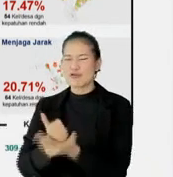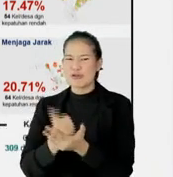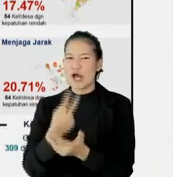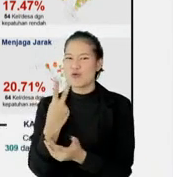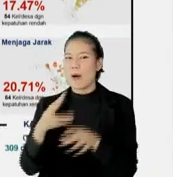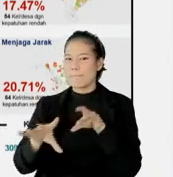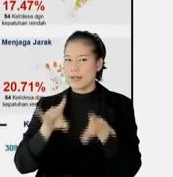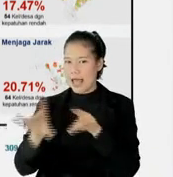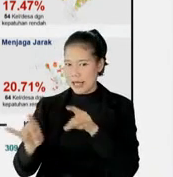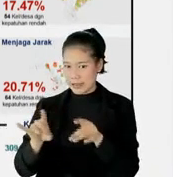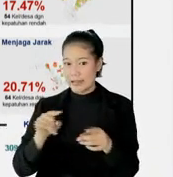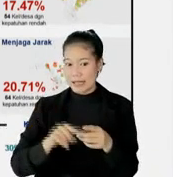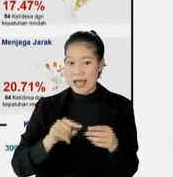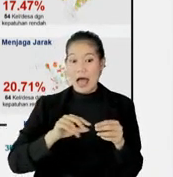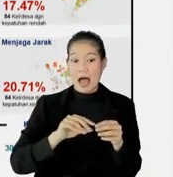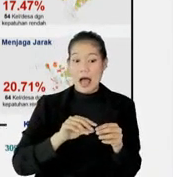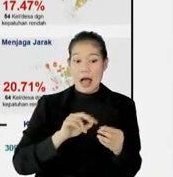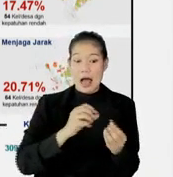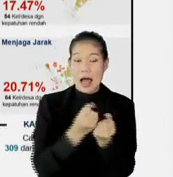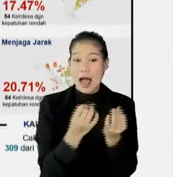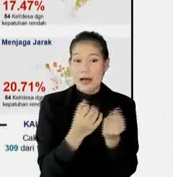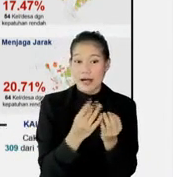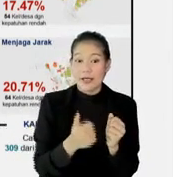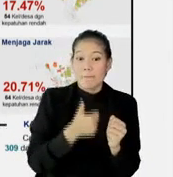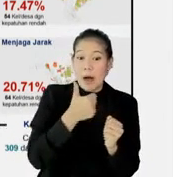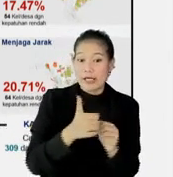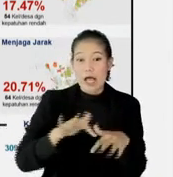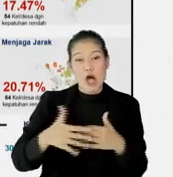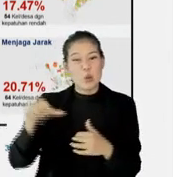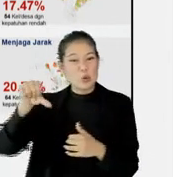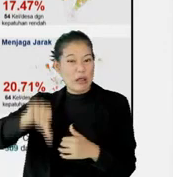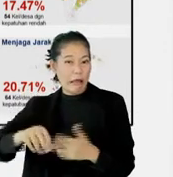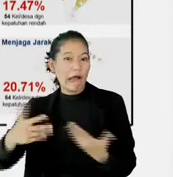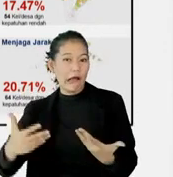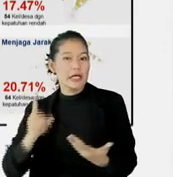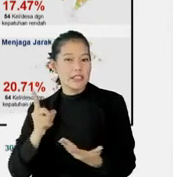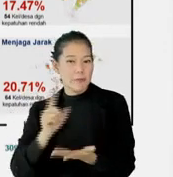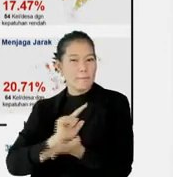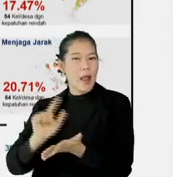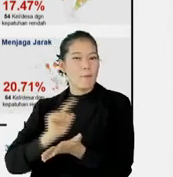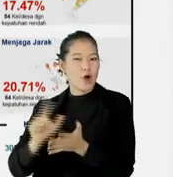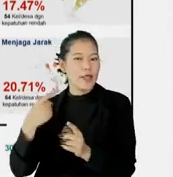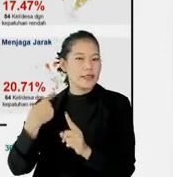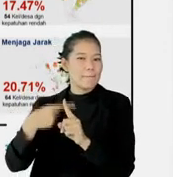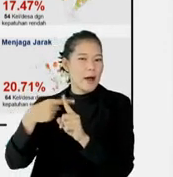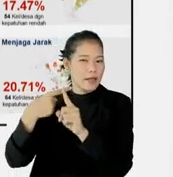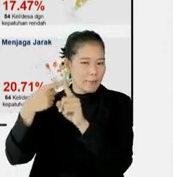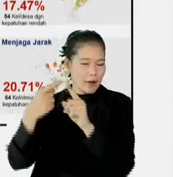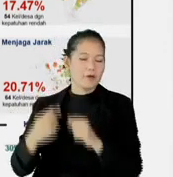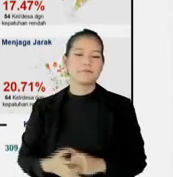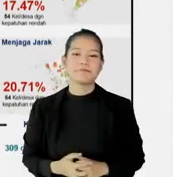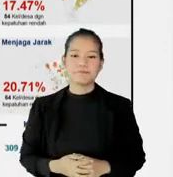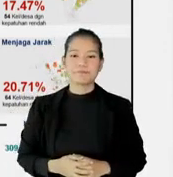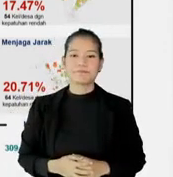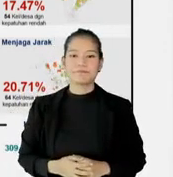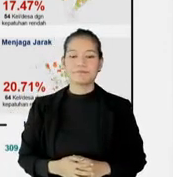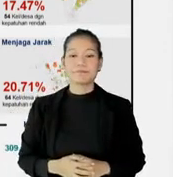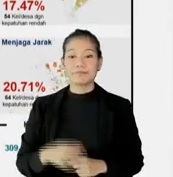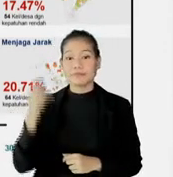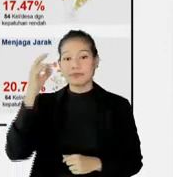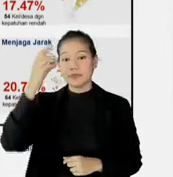kemungkinan, apakah angka kepatuhan menjadi lebih baik, atau menjadi lebih buruk, dengan adanya pelaporan yang bertambah gitu ya, di wilayah kelurahan dan desa.